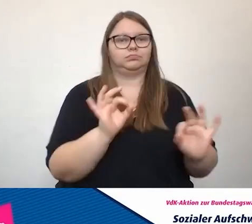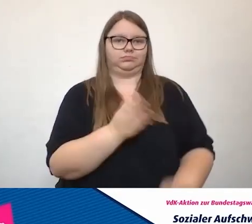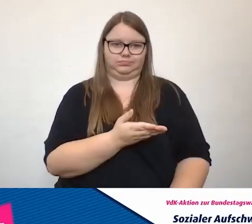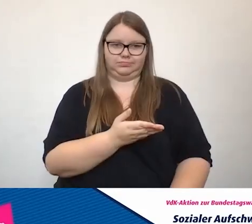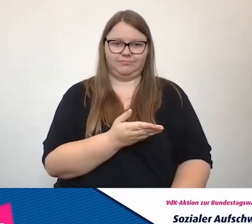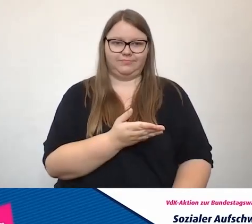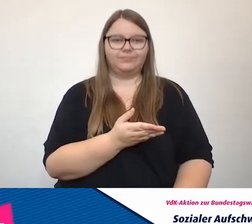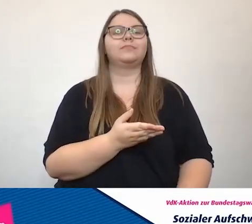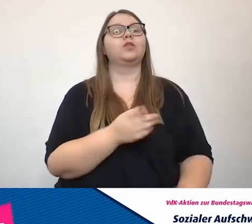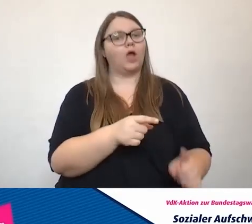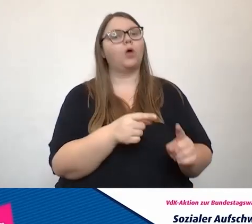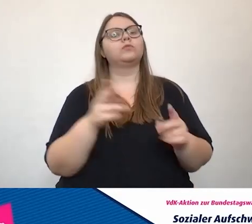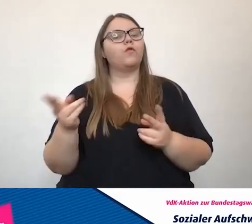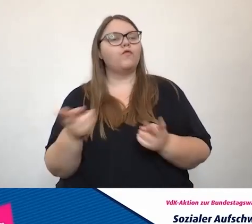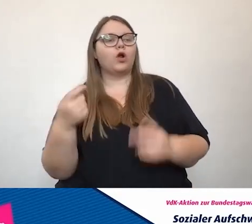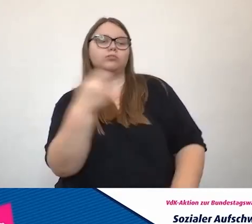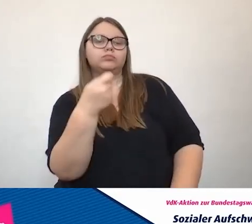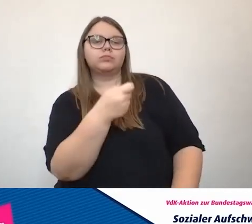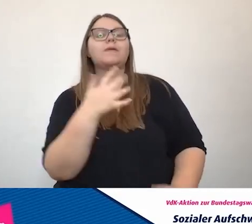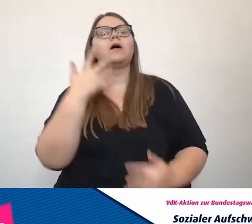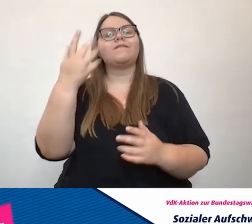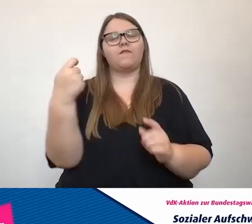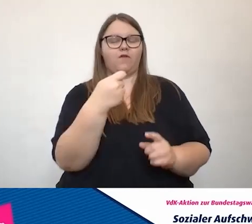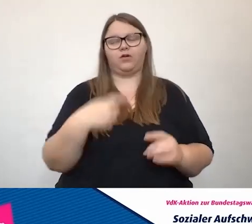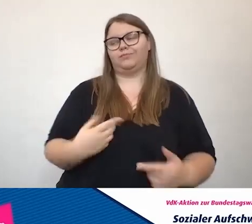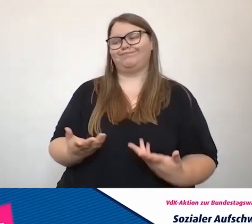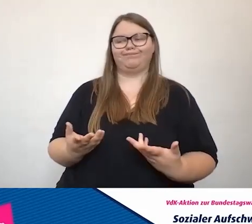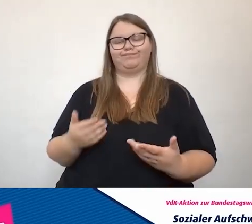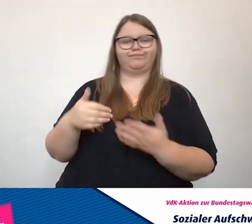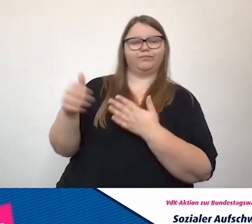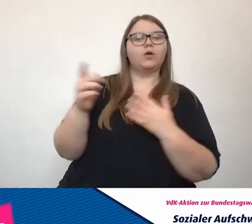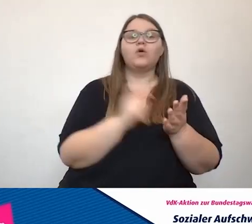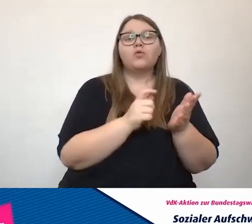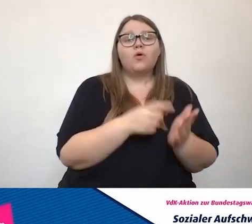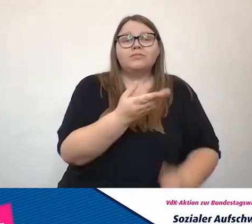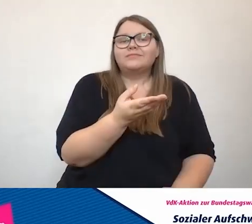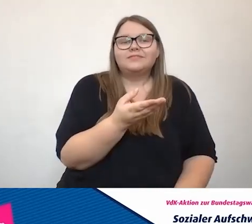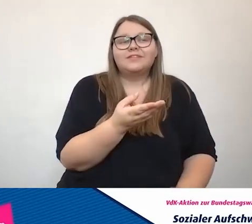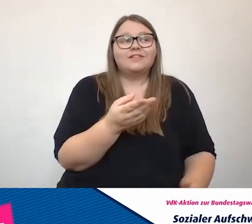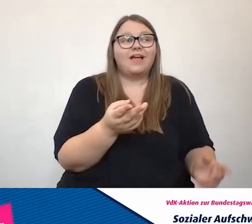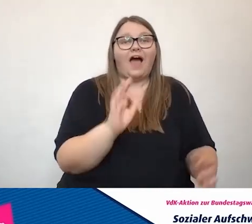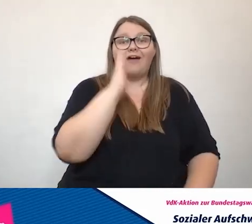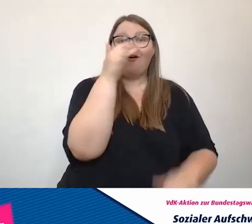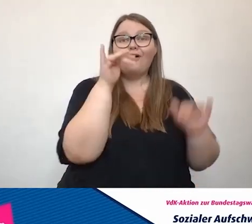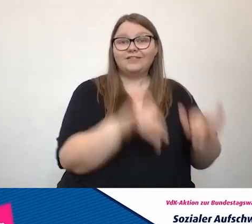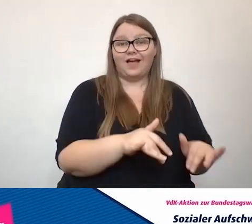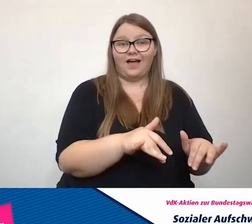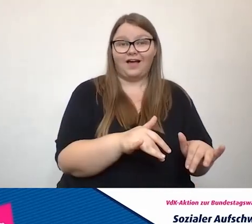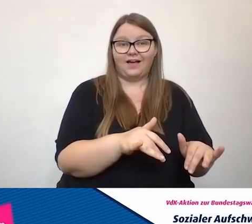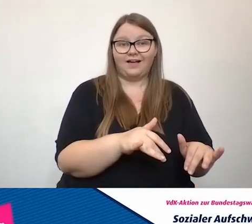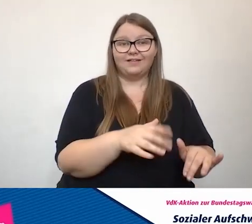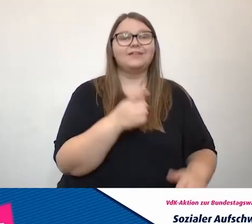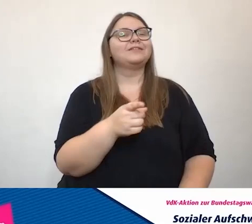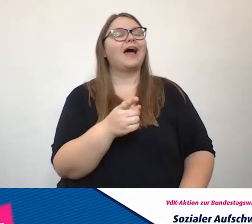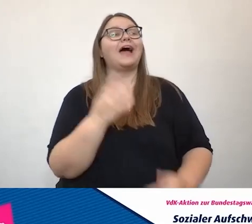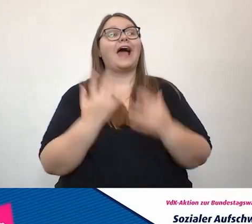Und das wurde ja auch gefördert. Aber du bist recht bald aus der Förderung rausgegangen, weil es einfach so erfolgreich war. Ich verrate dir, der Geheimnis, der Rechnungshof hat mir totalen